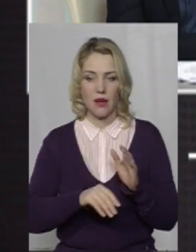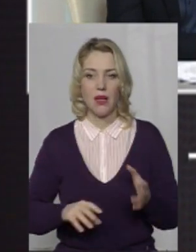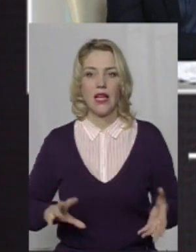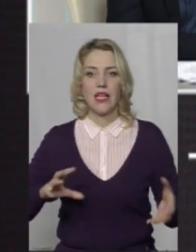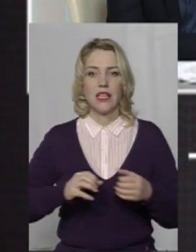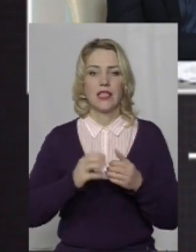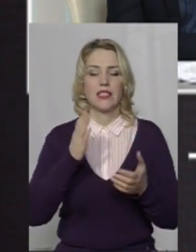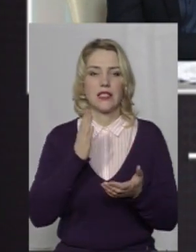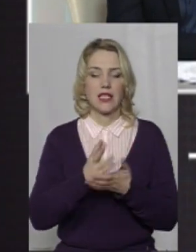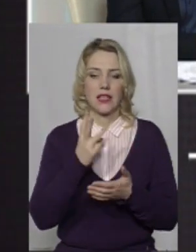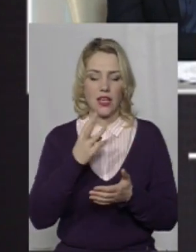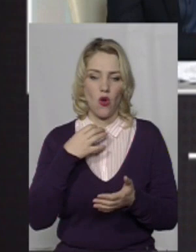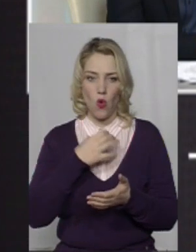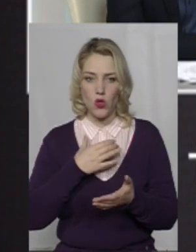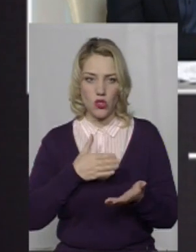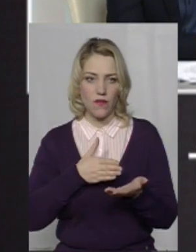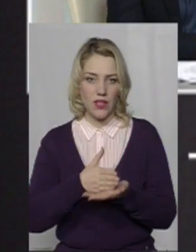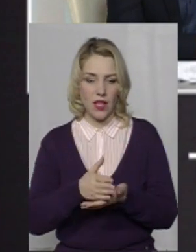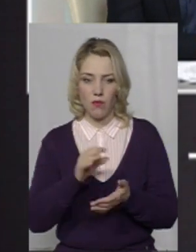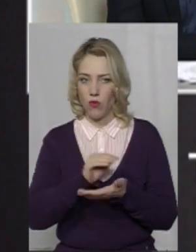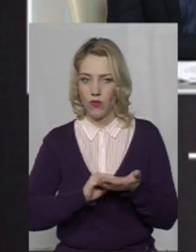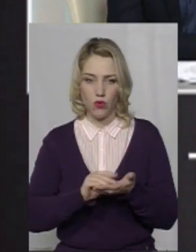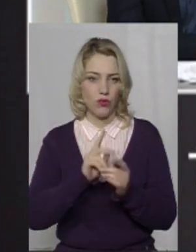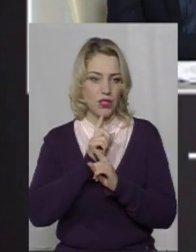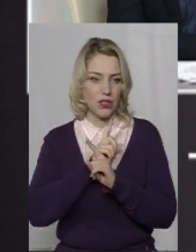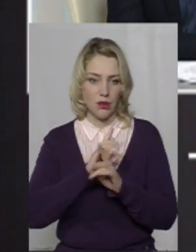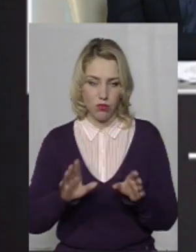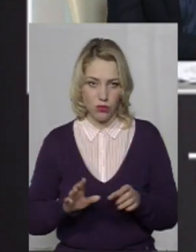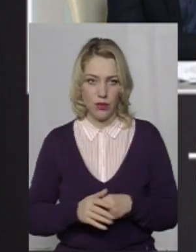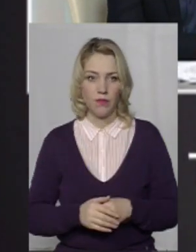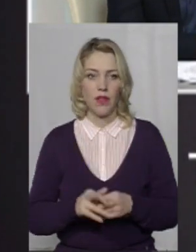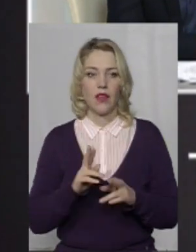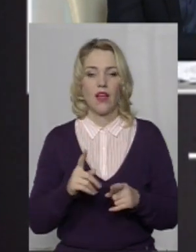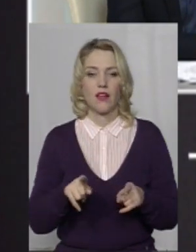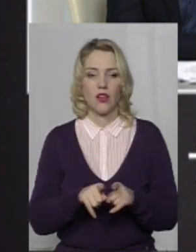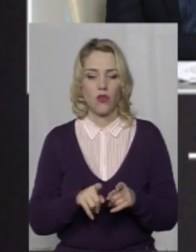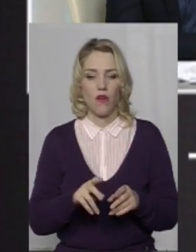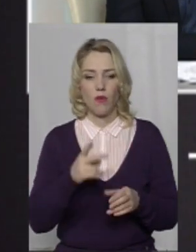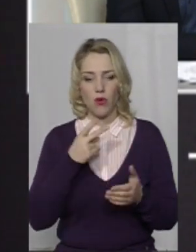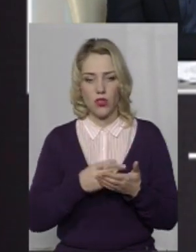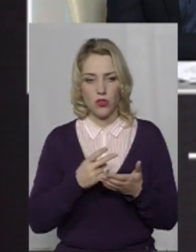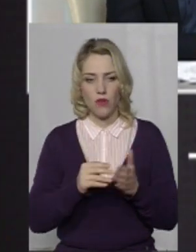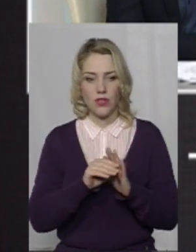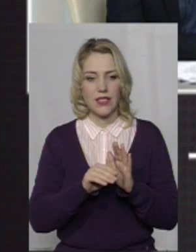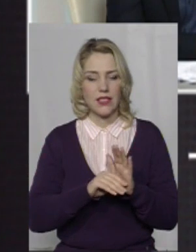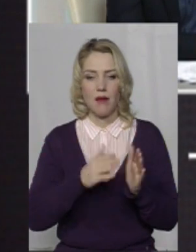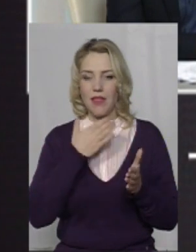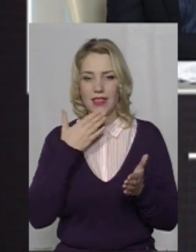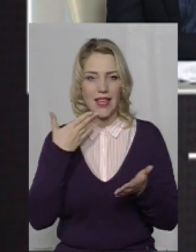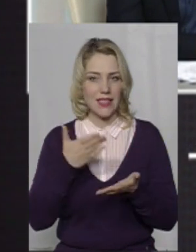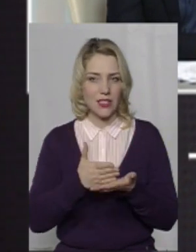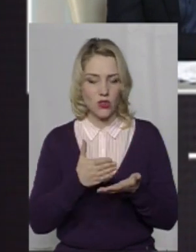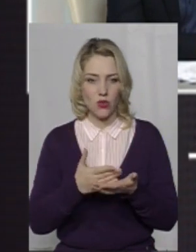основних напрямків, їх повторювати не буду. Як такої показникової системи не існує. І